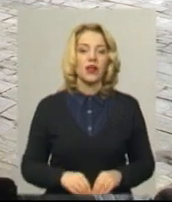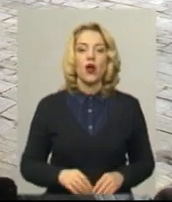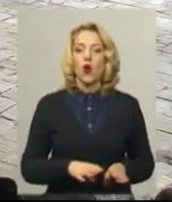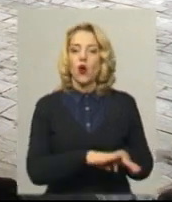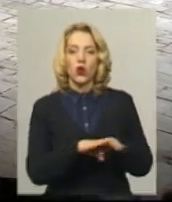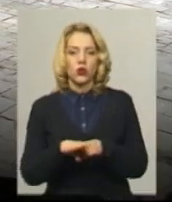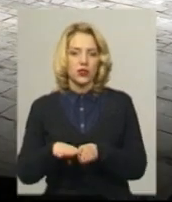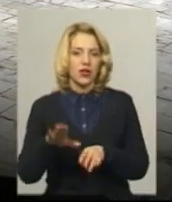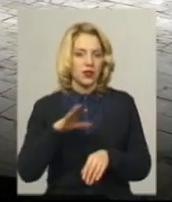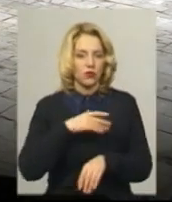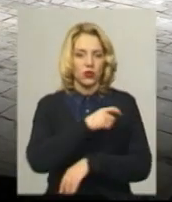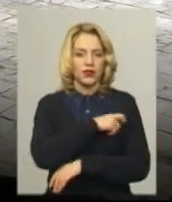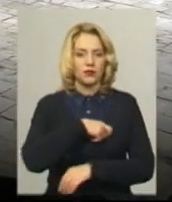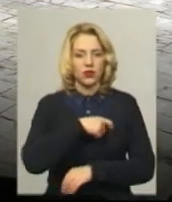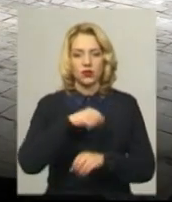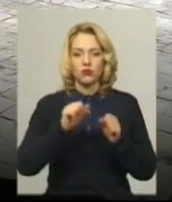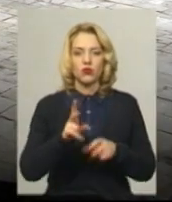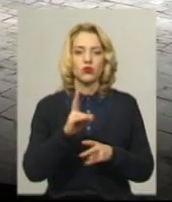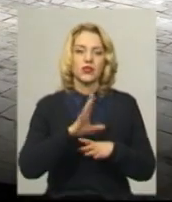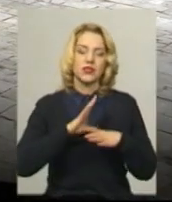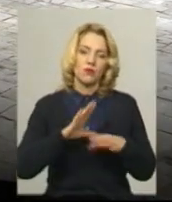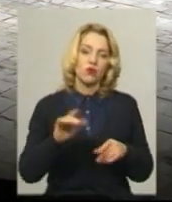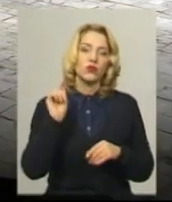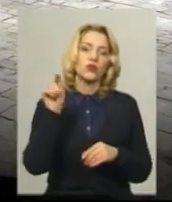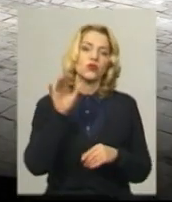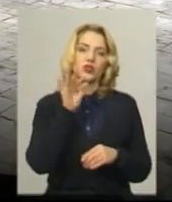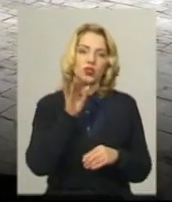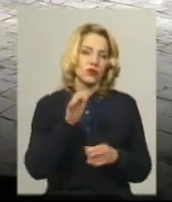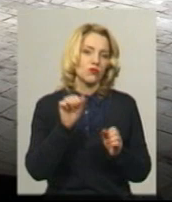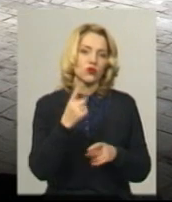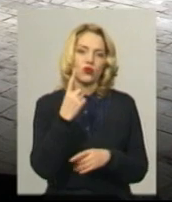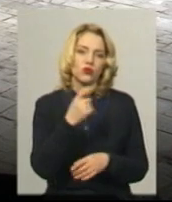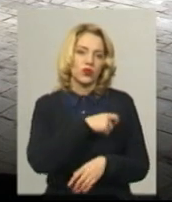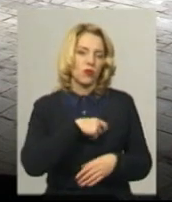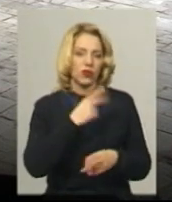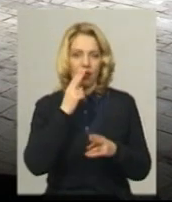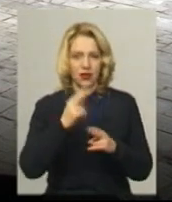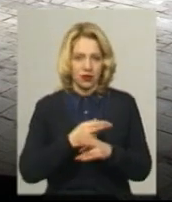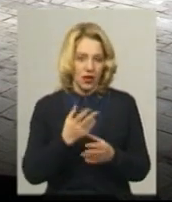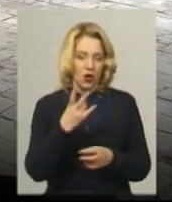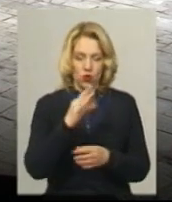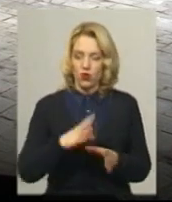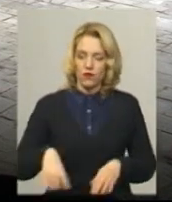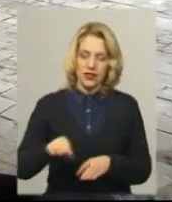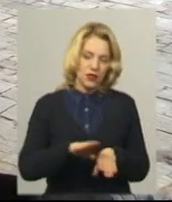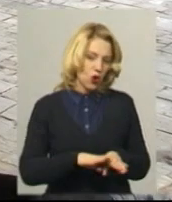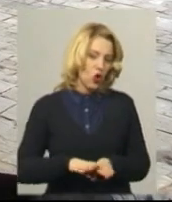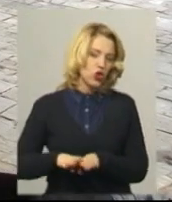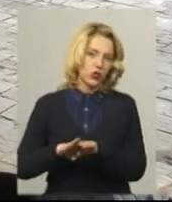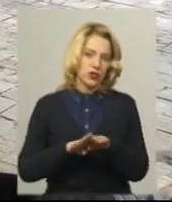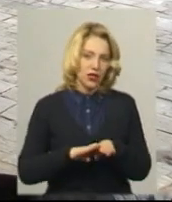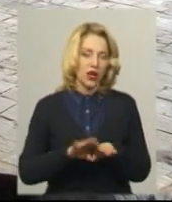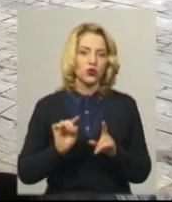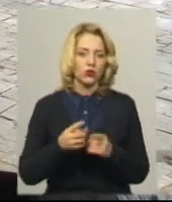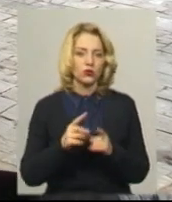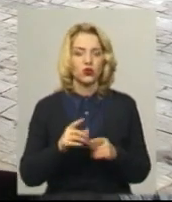Одностайні були депутати, можливо, кого не було, на той час одного депутата чи що А так одностайно, тому що